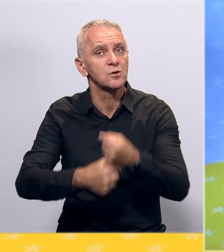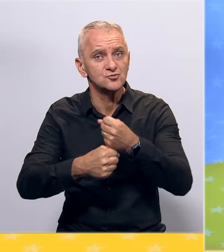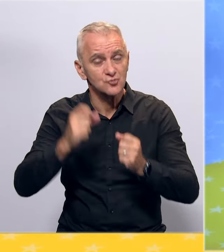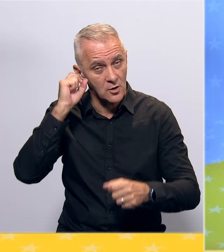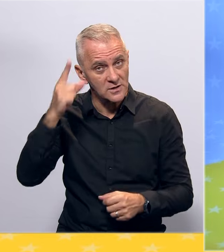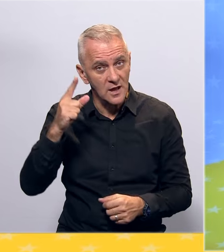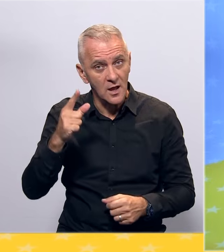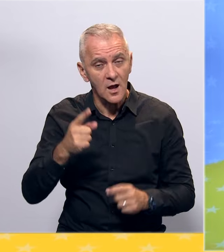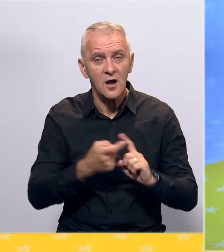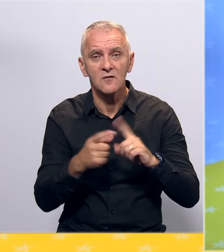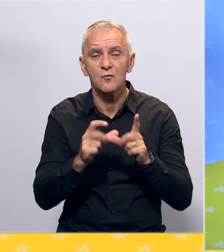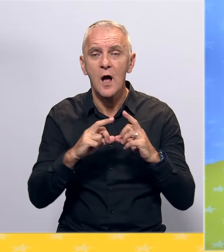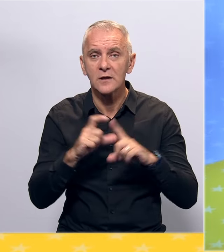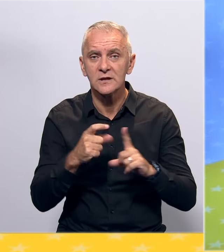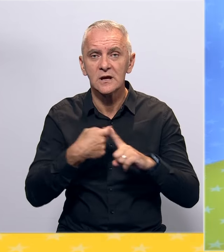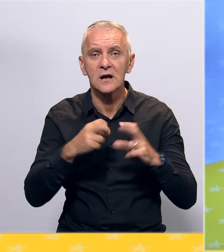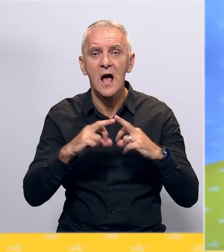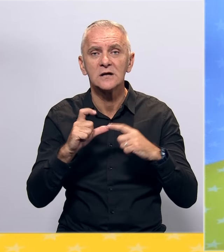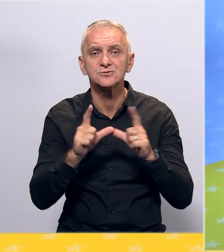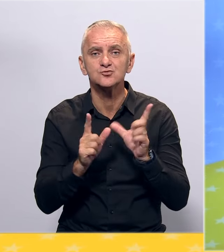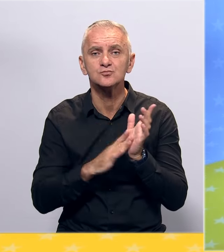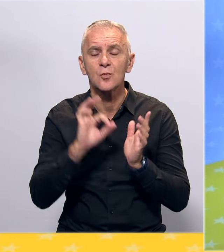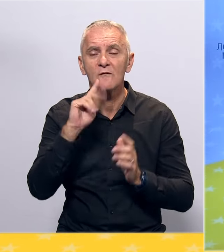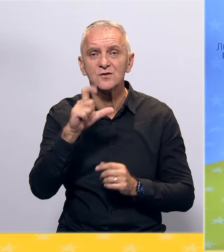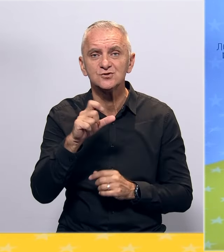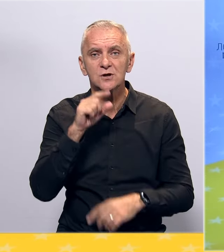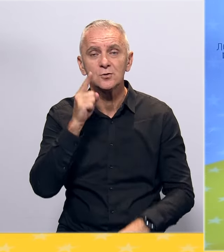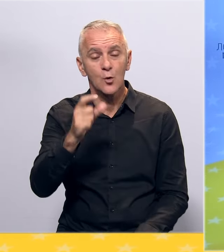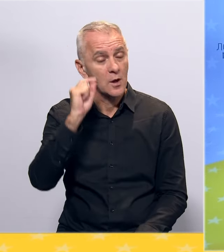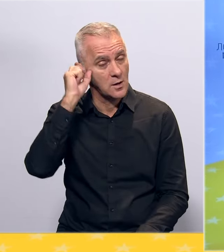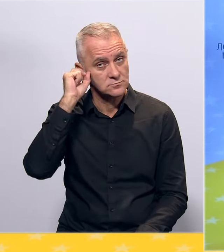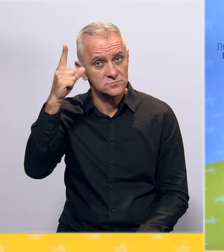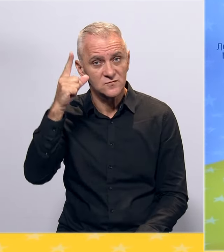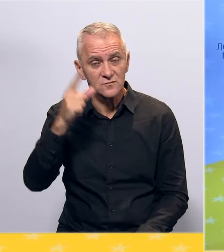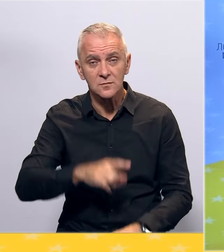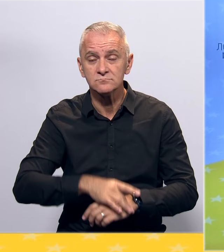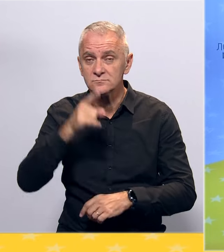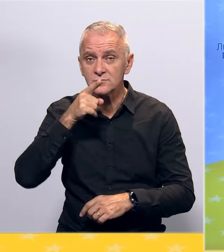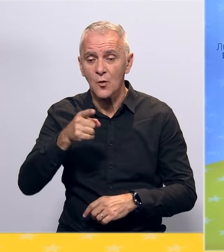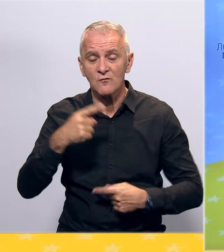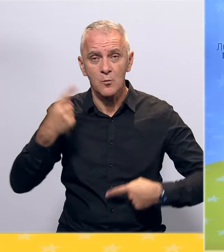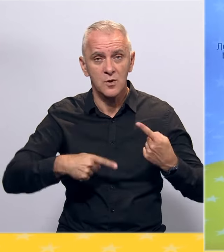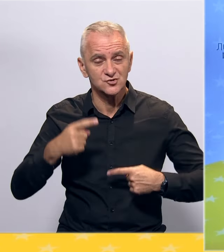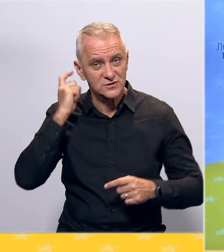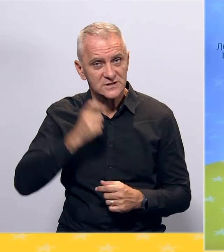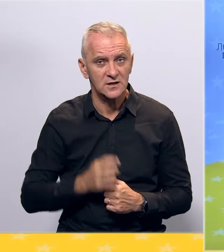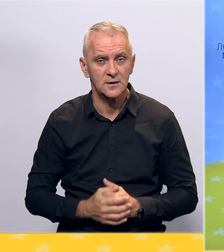ideju gospodina Fuada Kasumovića, idejnog tvorca i osnivača ovog političkog faktora.